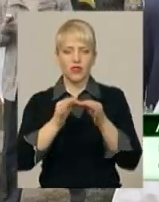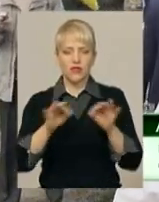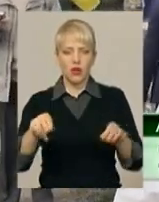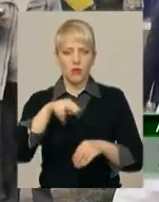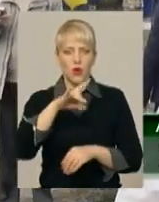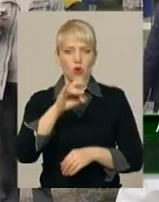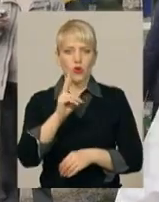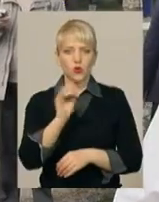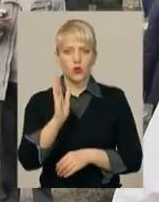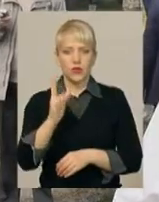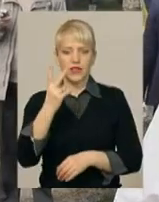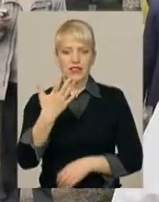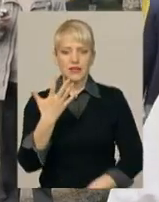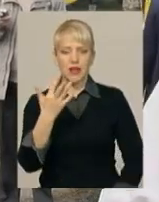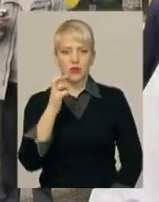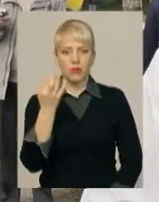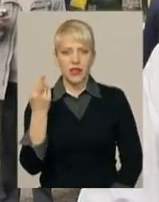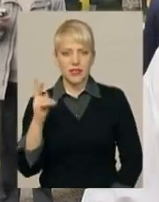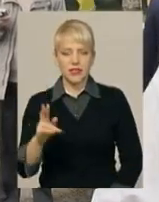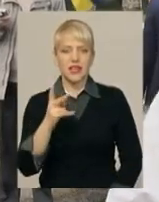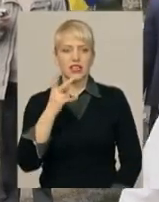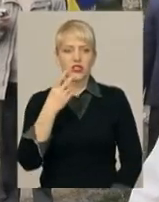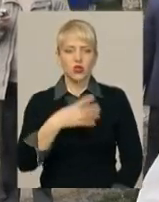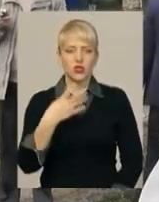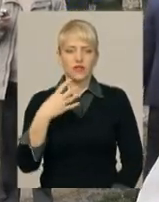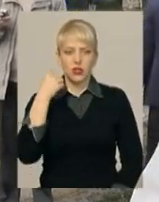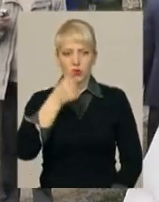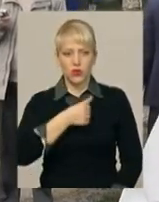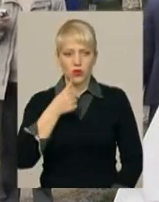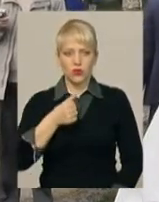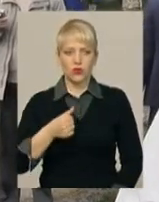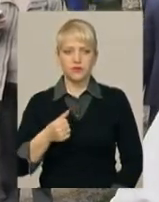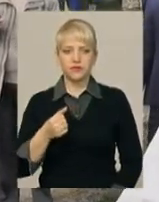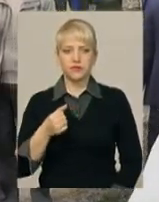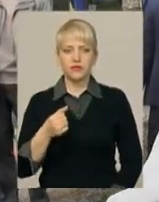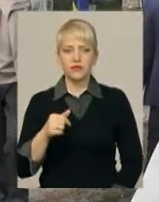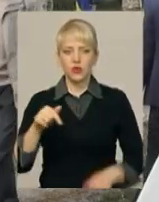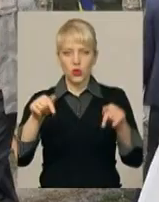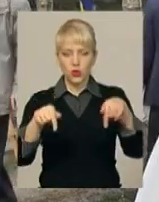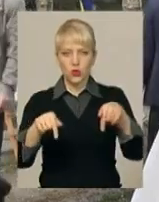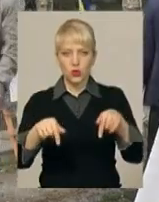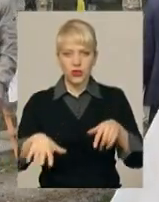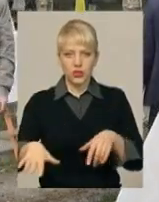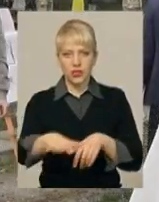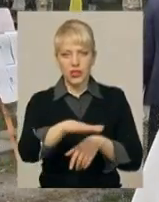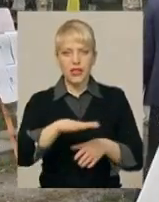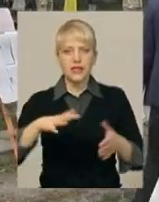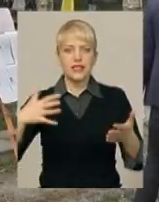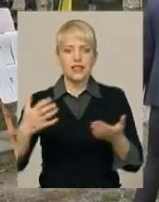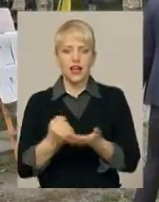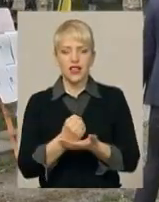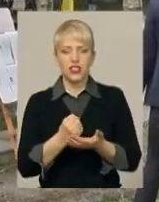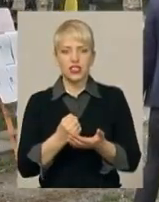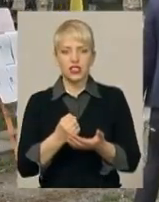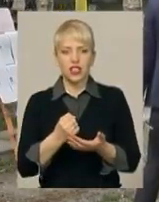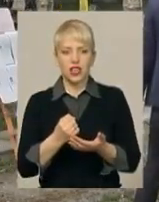25 березня 44-го року, зайшли війська НКВД. Ось тут знайшли останки, так